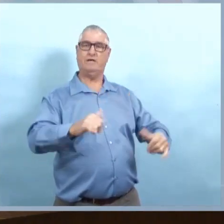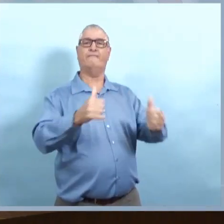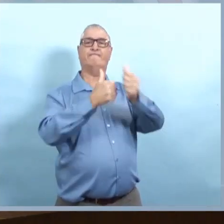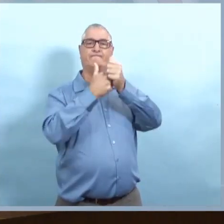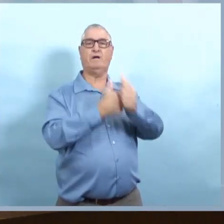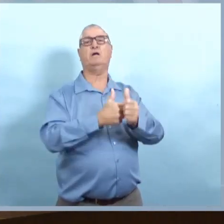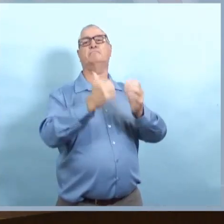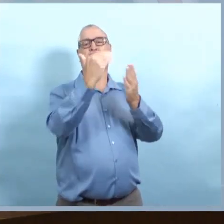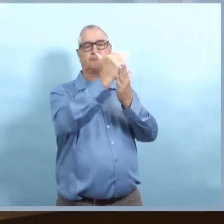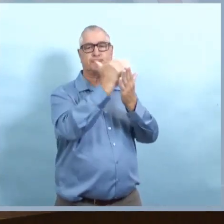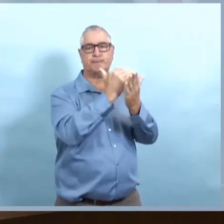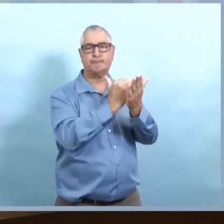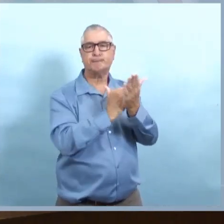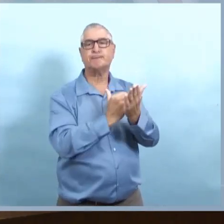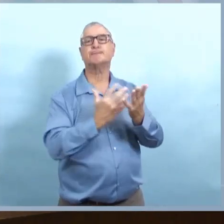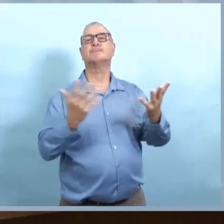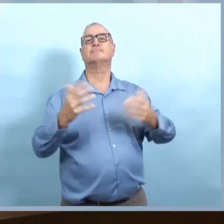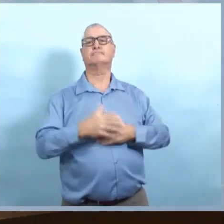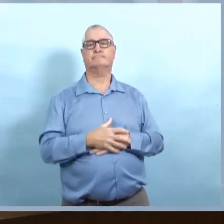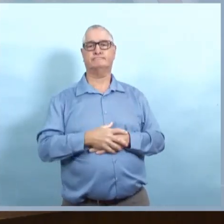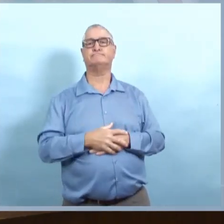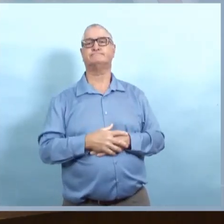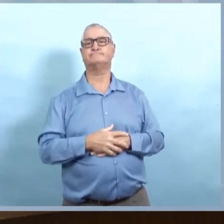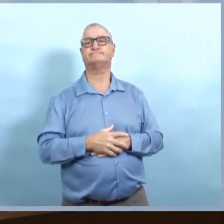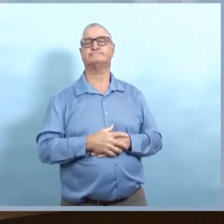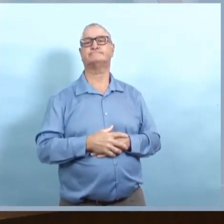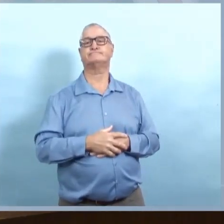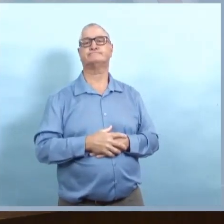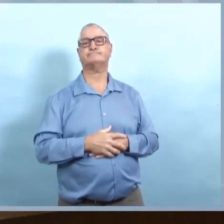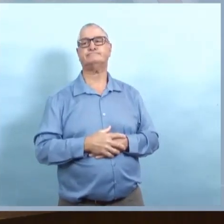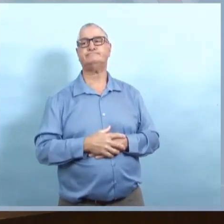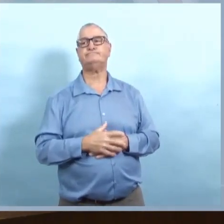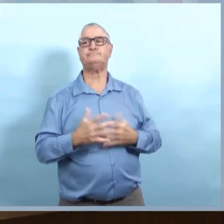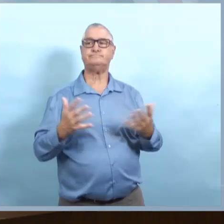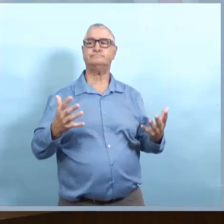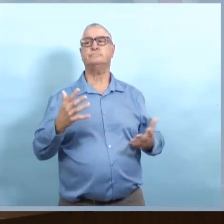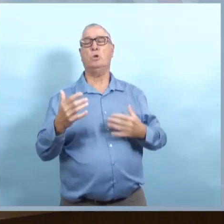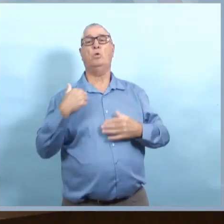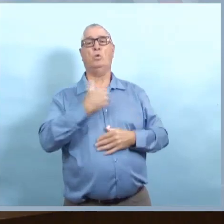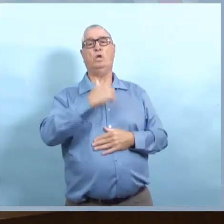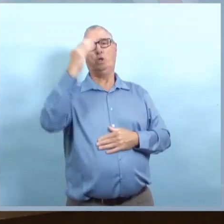de la situation, mais il n a rien qui va vraiment changer notre approche.